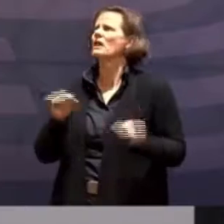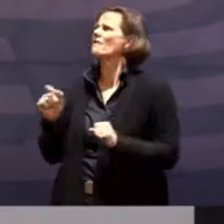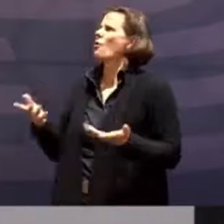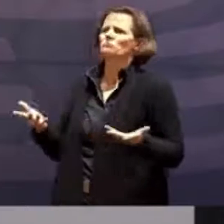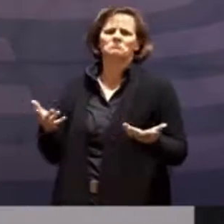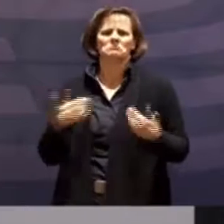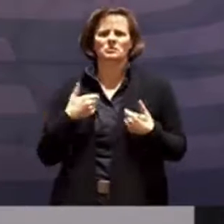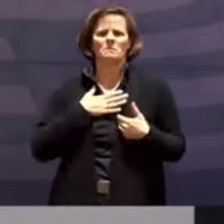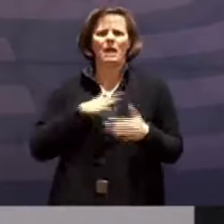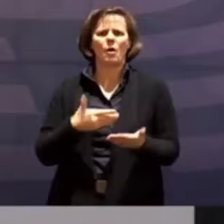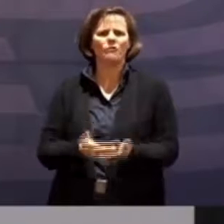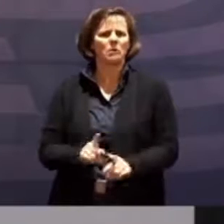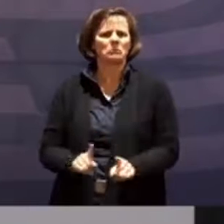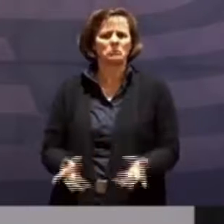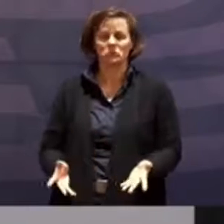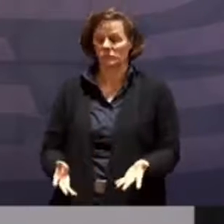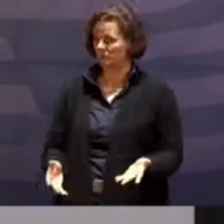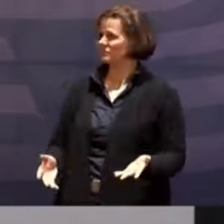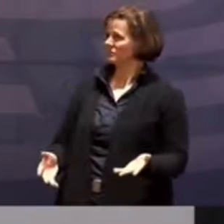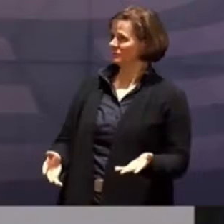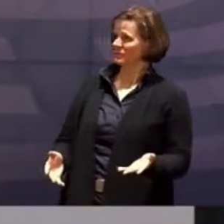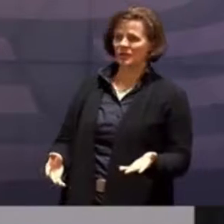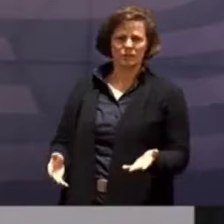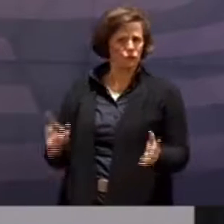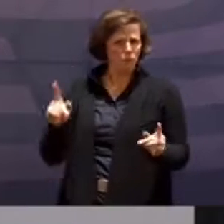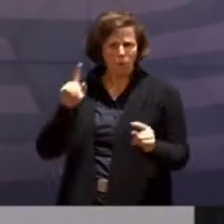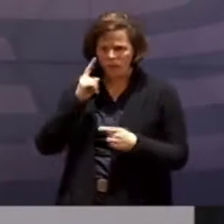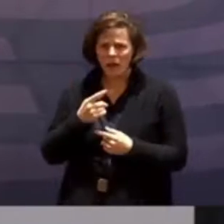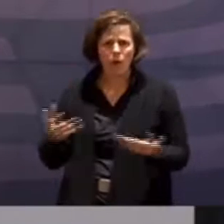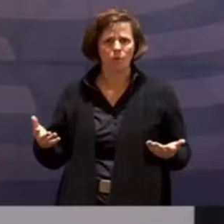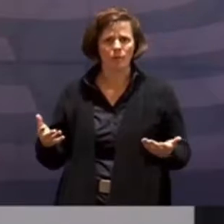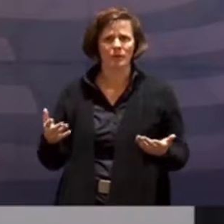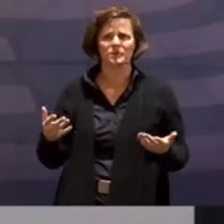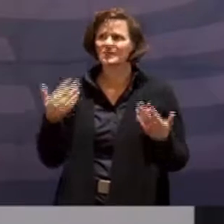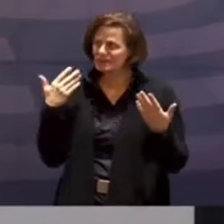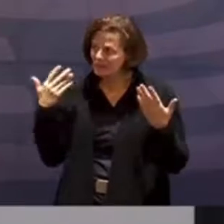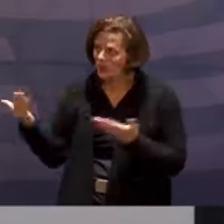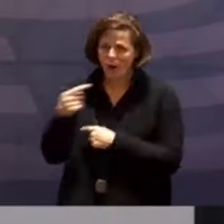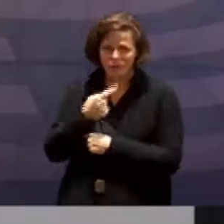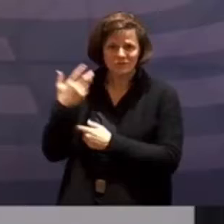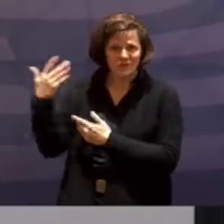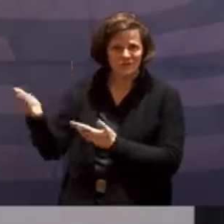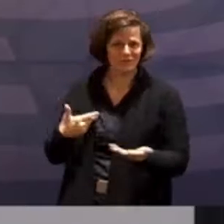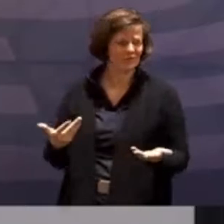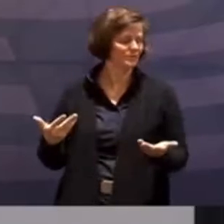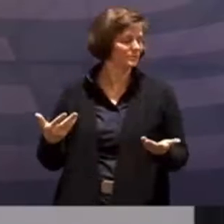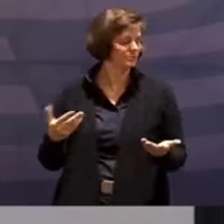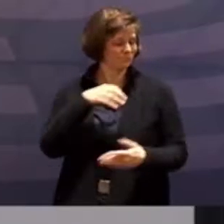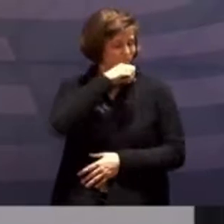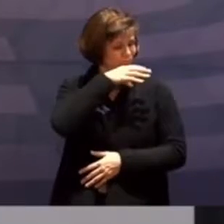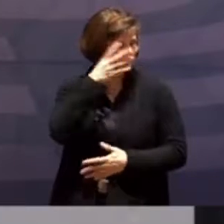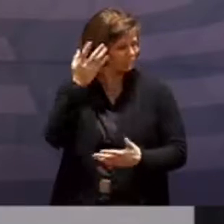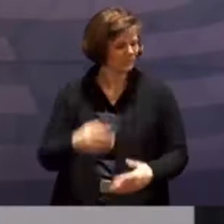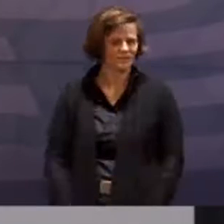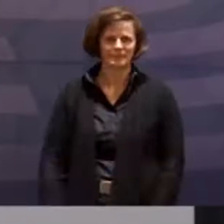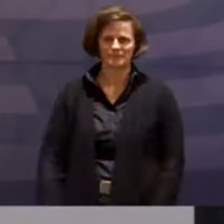Ehrlich gesagt, wenn es nicht so bitter wäre, wäre es schon fast etwas humoristisch. Ich bin davon überzeugt, dass wir